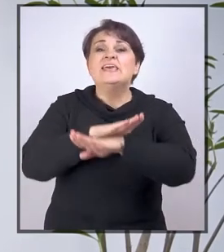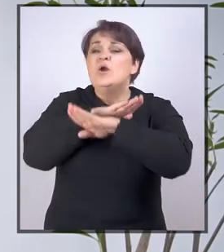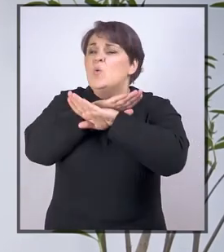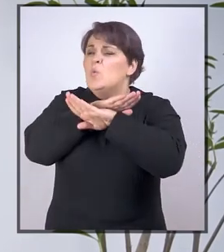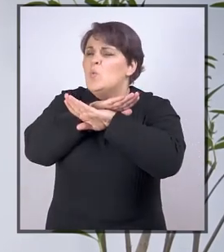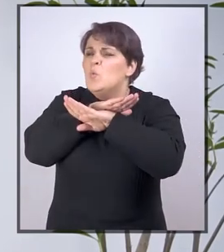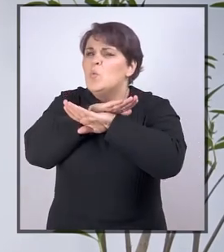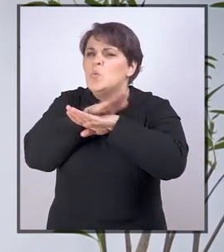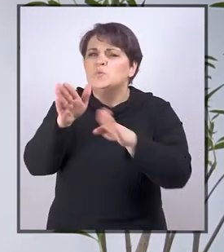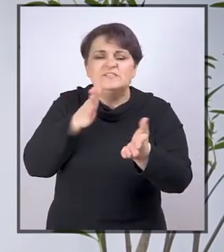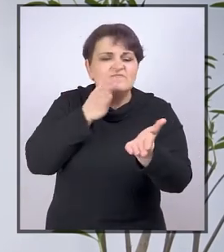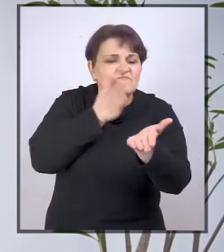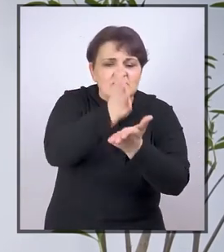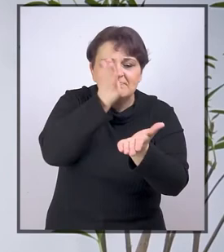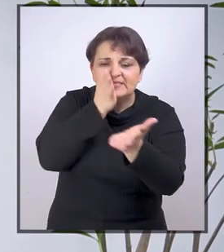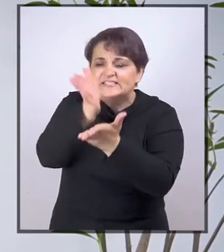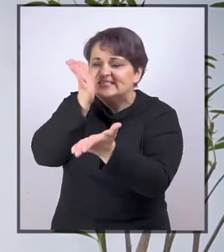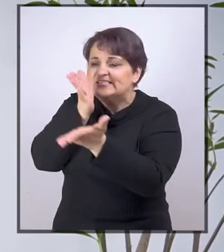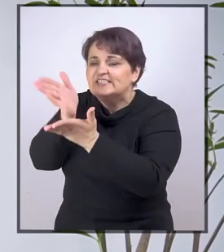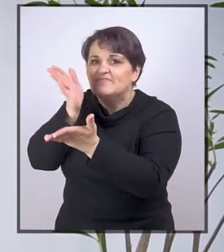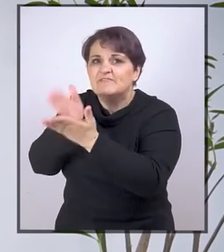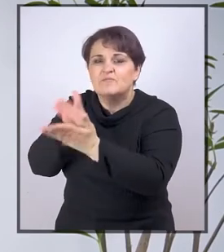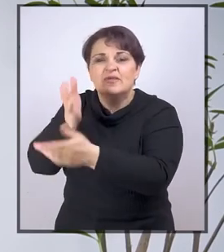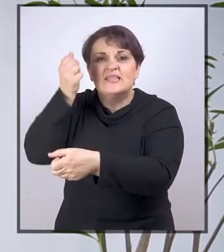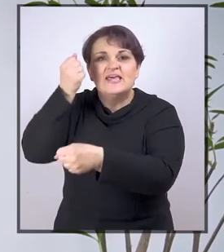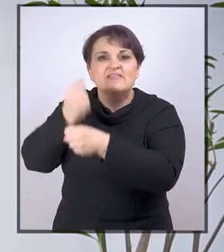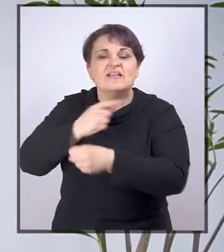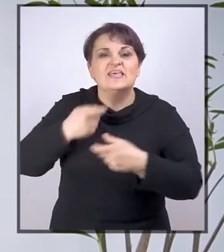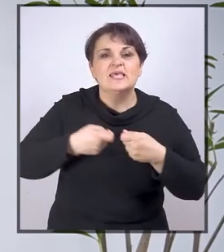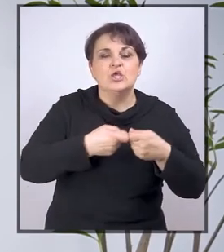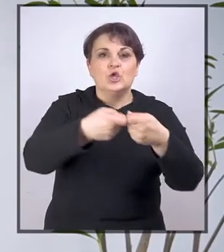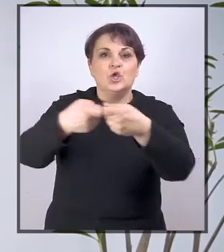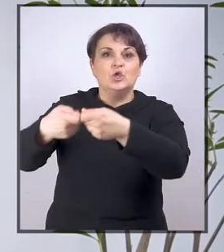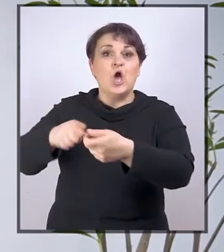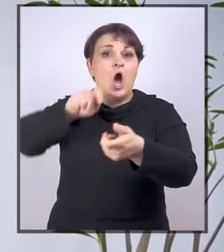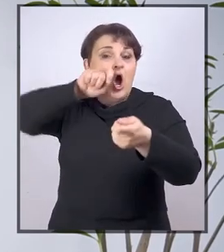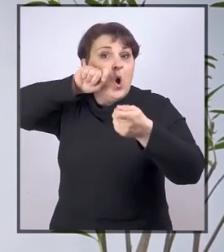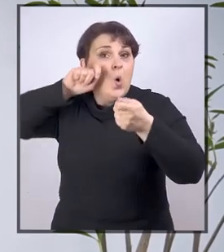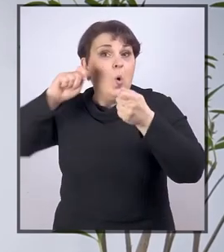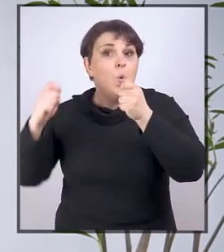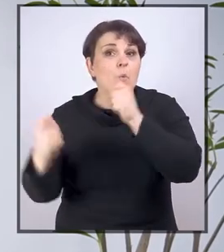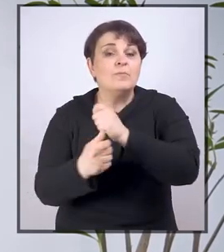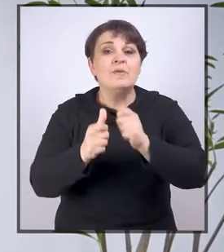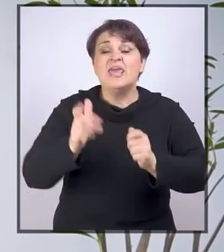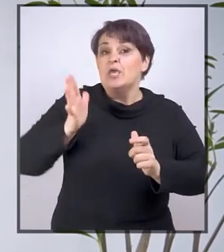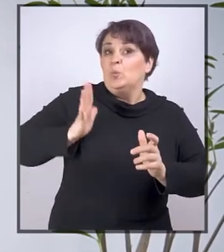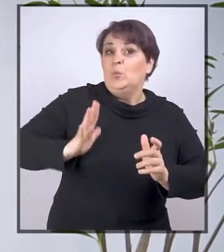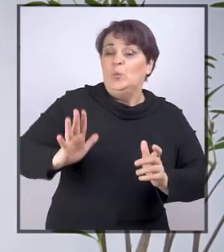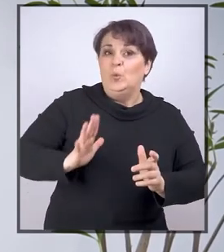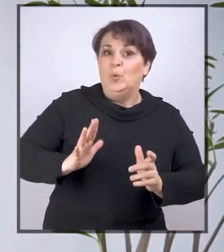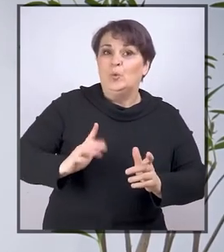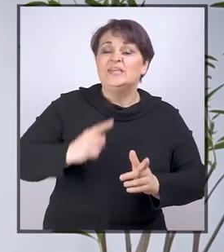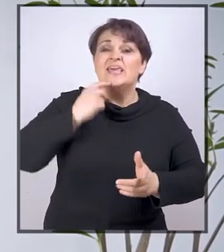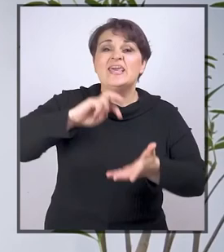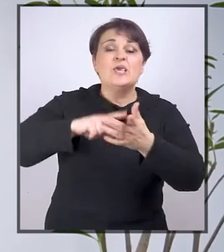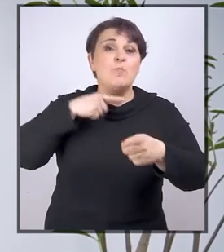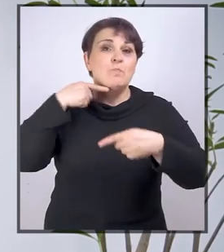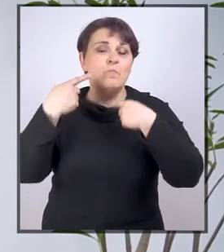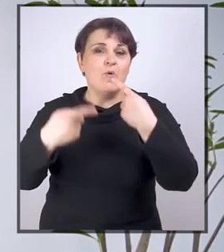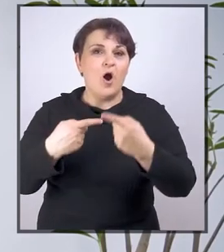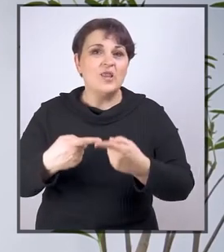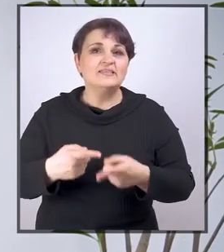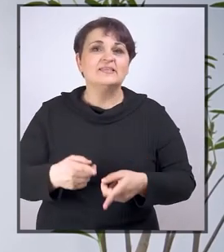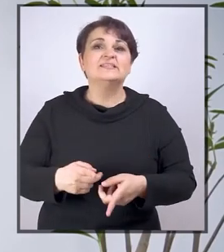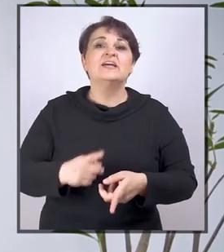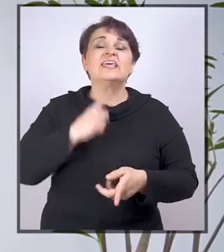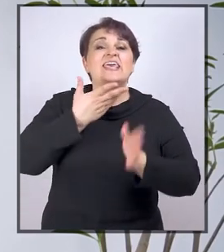svim sferama djelovanja i društva. Promjena i u kulturi, i u